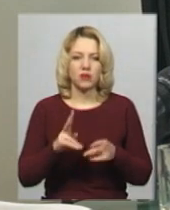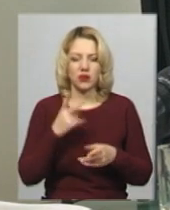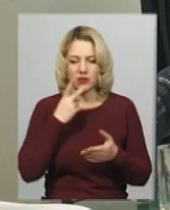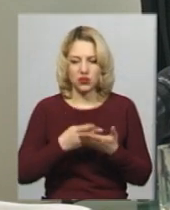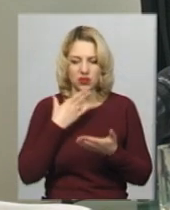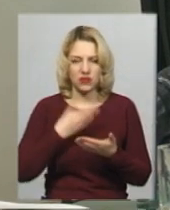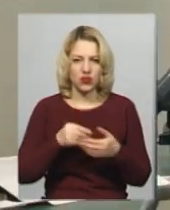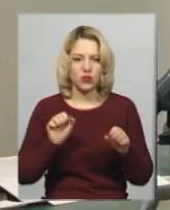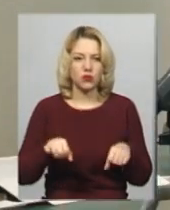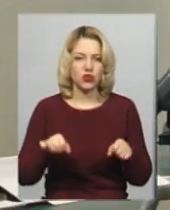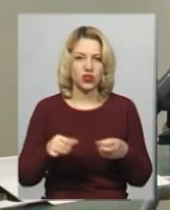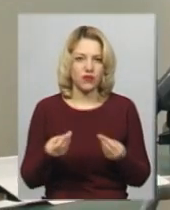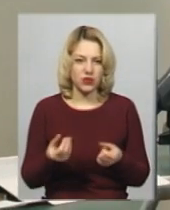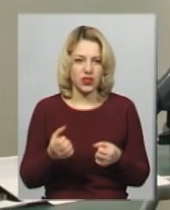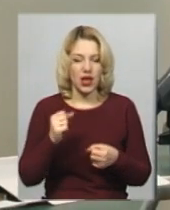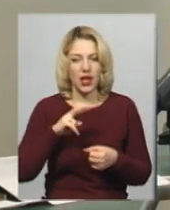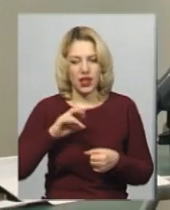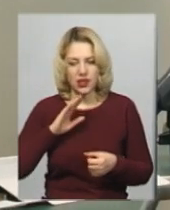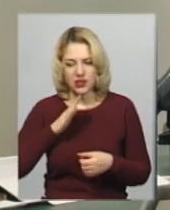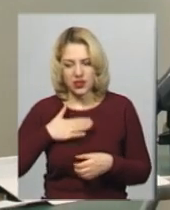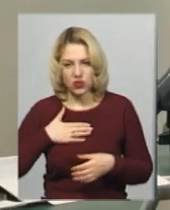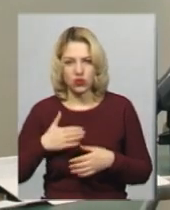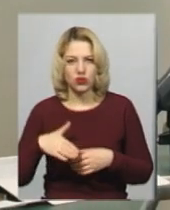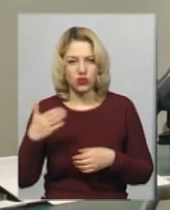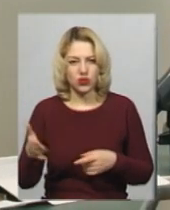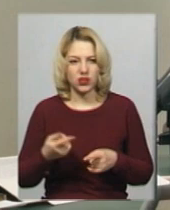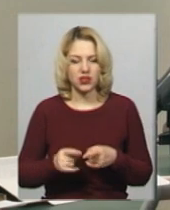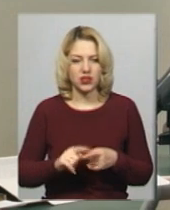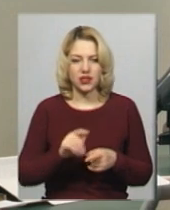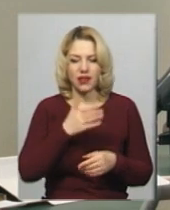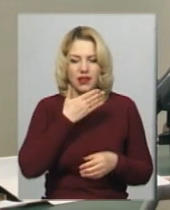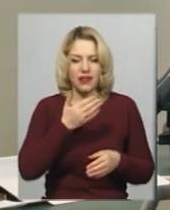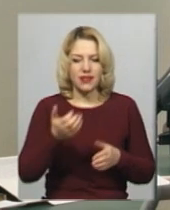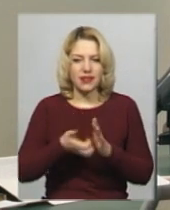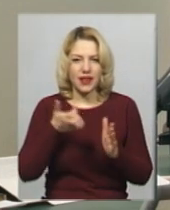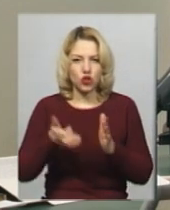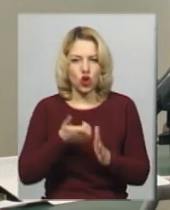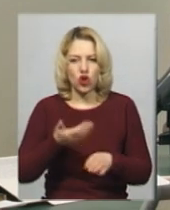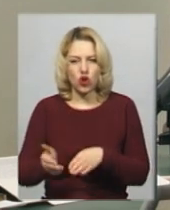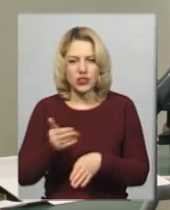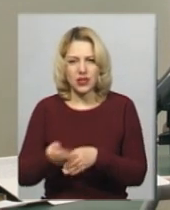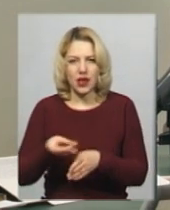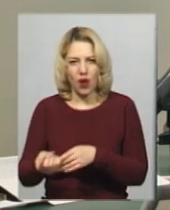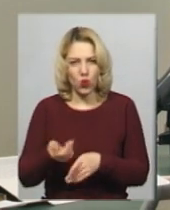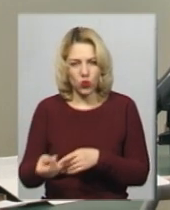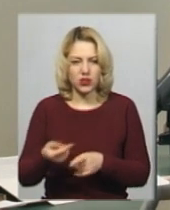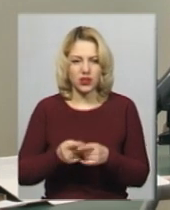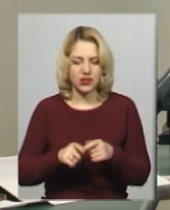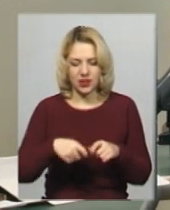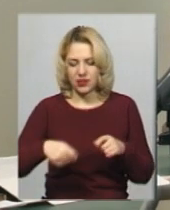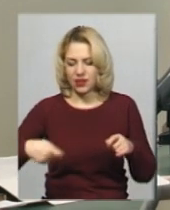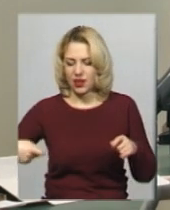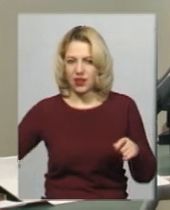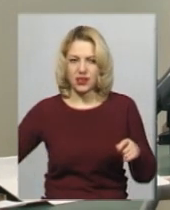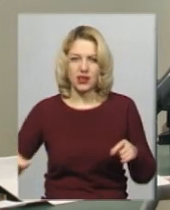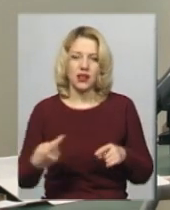фінансових можливостей. Але з нашої сторони ці нерозрахунки абонентів з нами тяне нерозрахунки